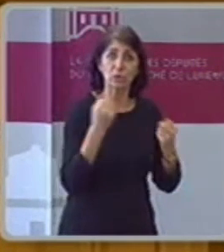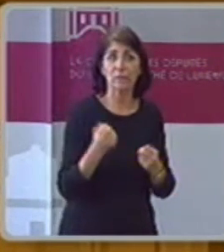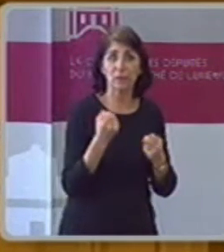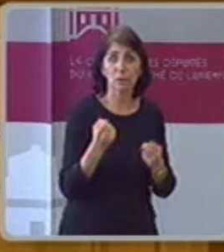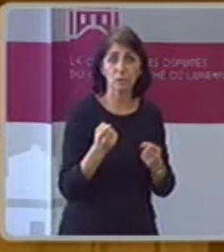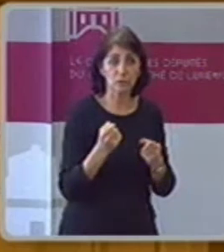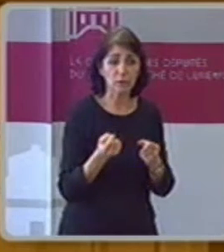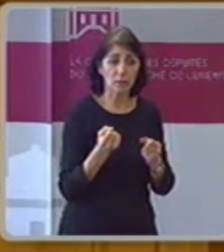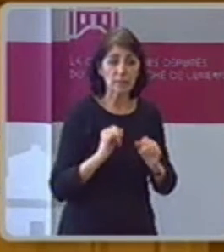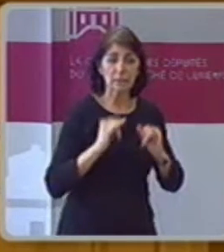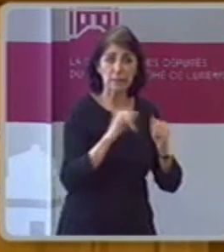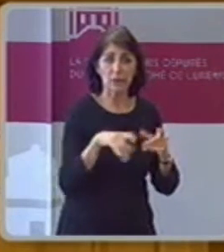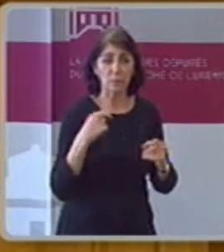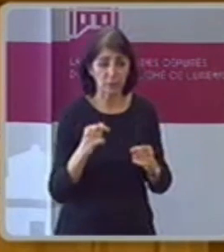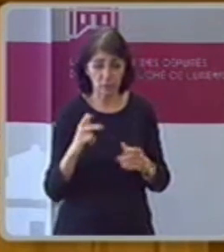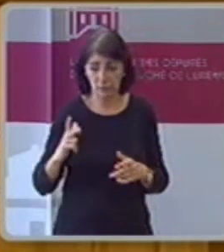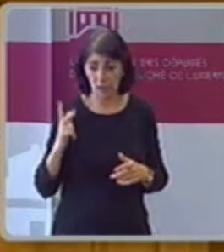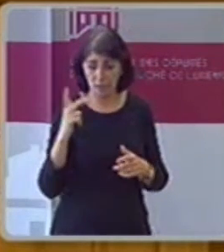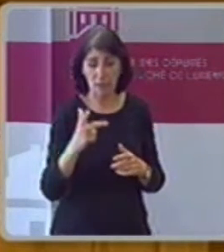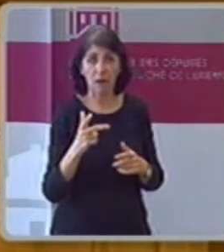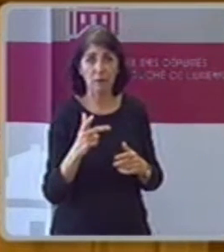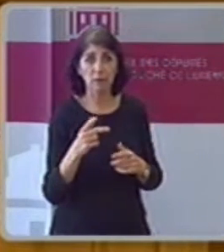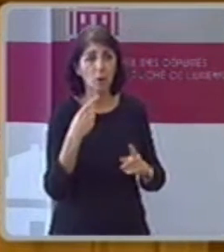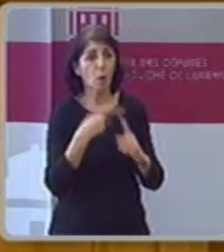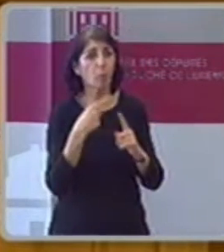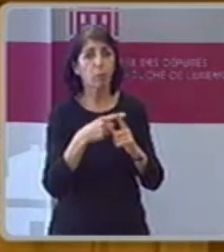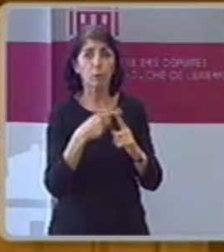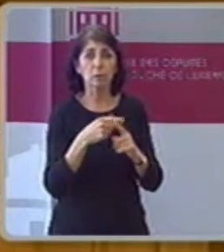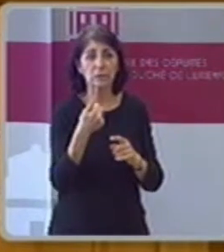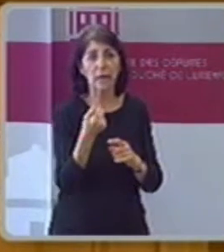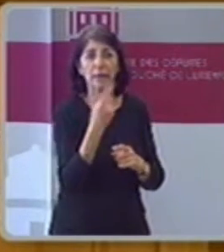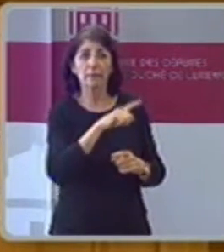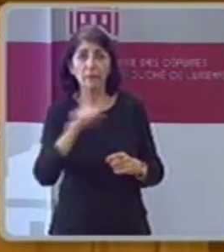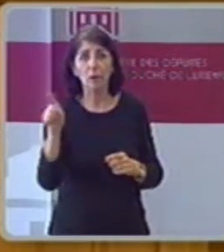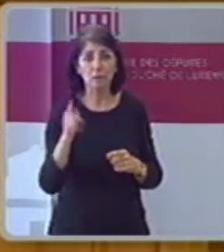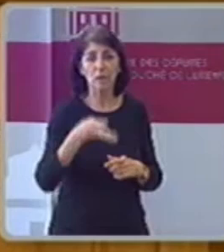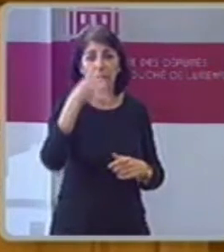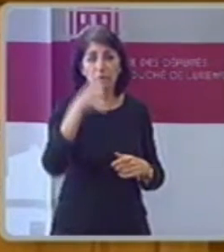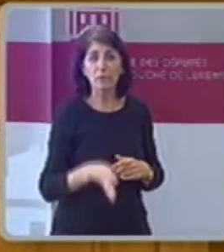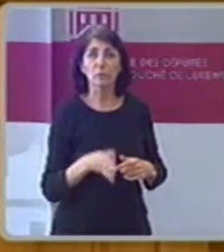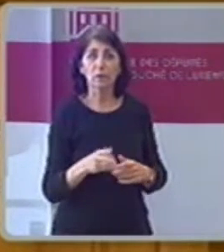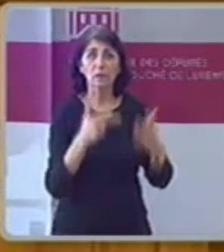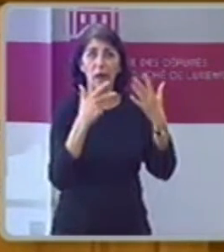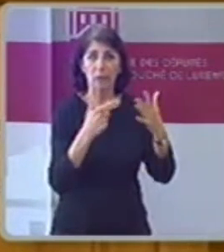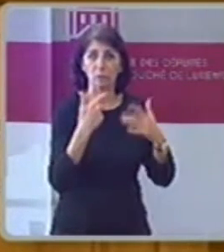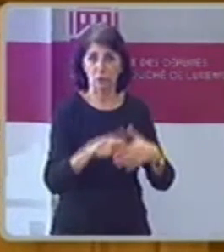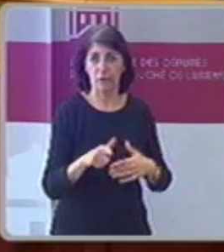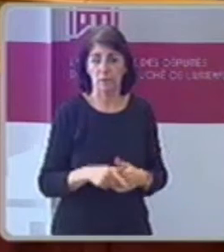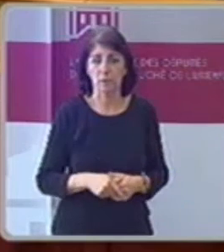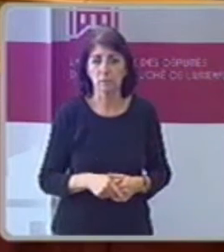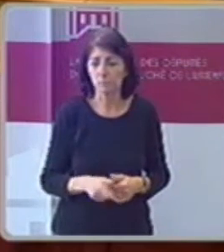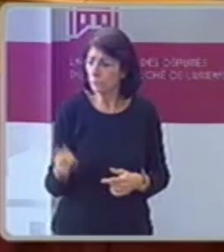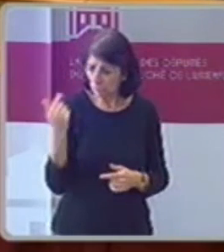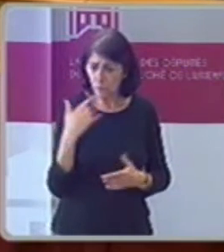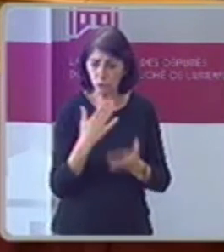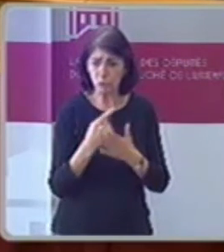das finde ich schon gesagt Herr Präsident muss sehen Herr Präsident ob den 3 Jahre Population